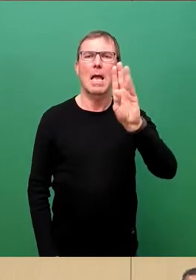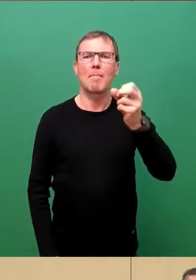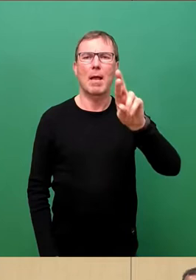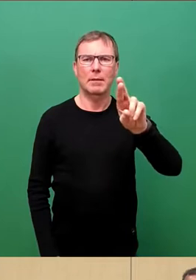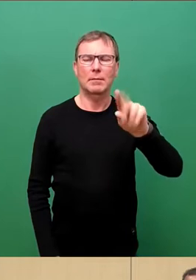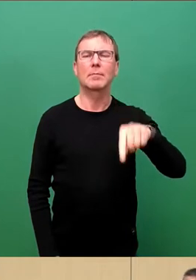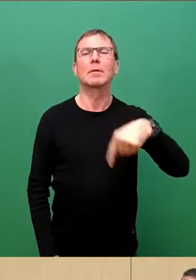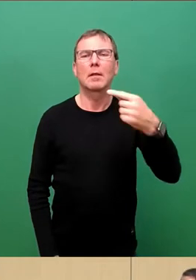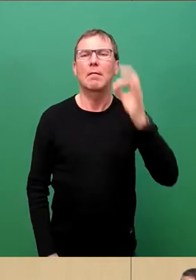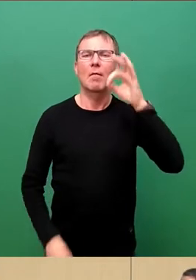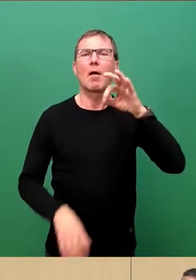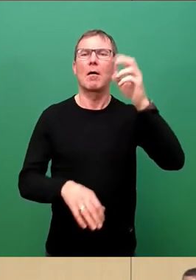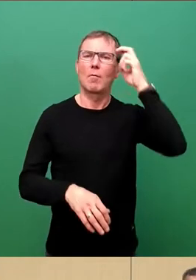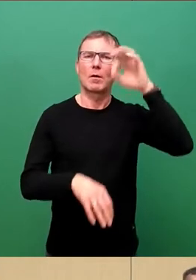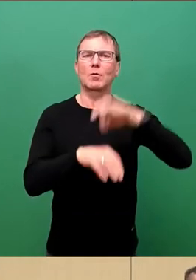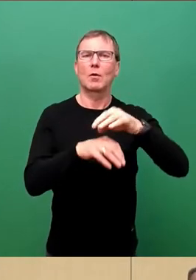Böhm.